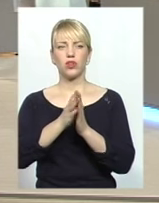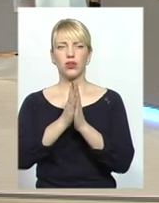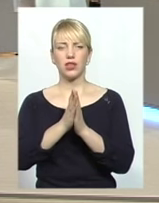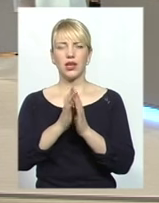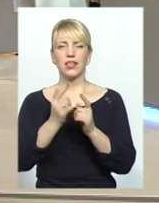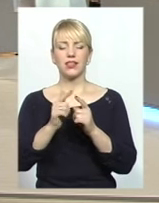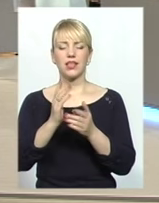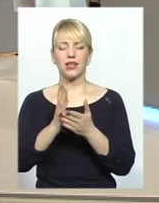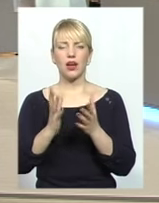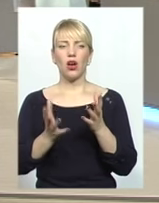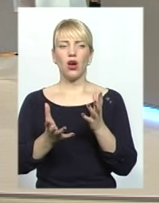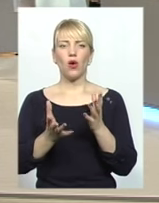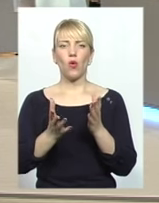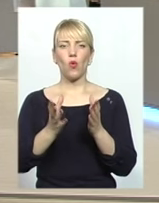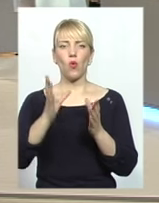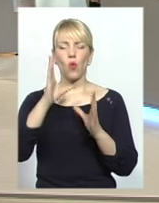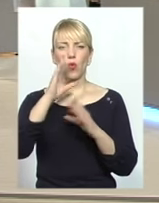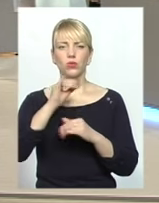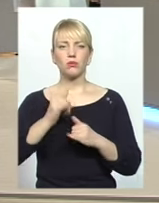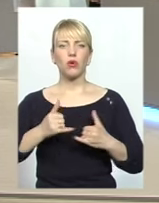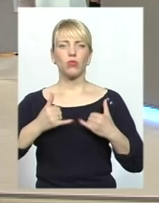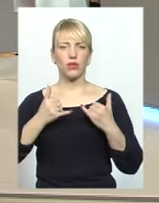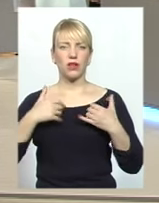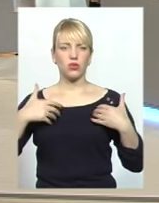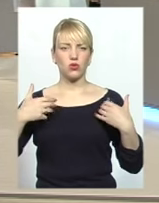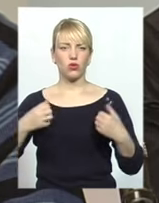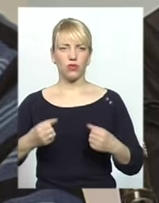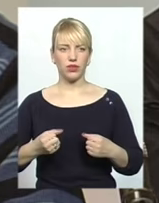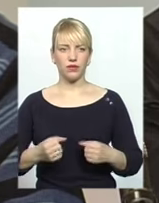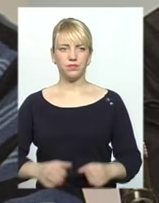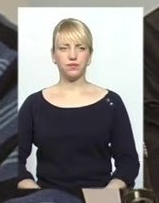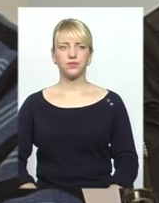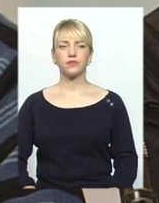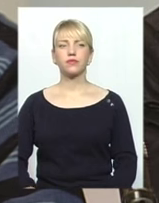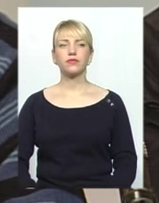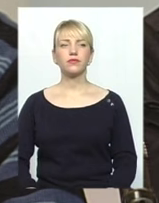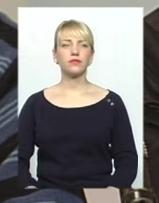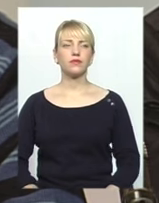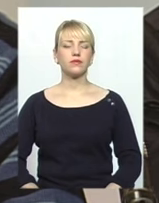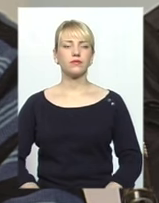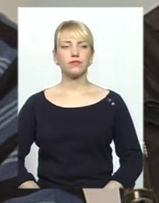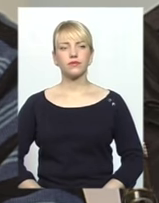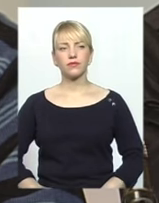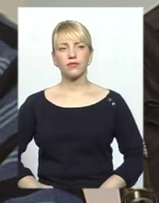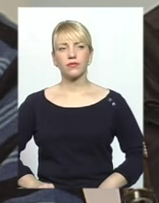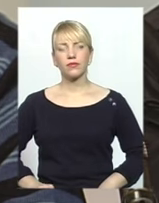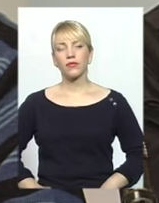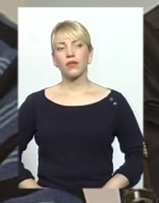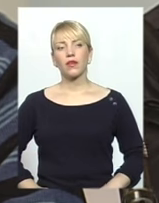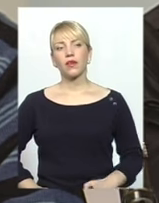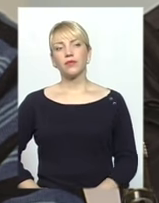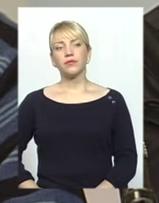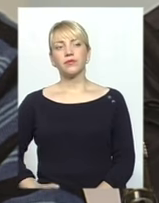здоров'я, це є такою позитивною темою. тому ми говоримо, що якщо глянути на